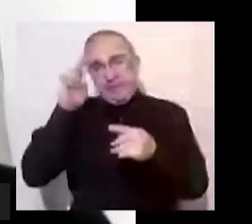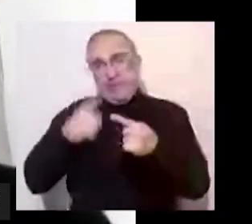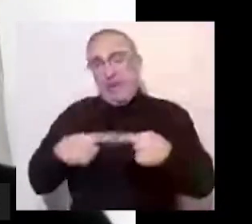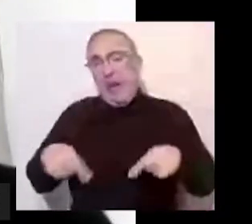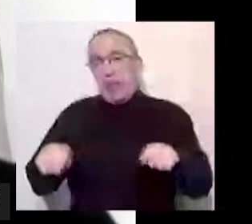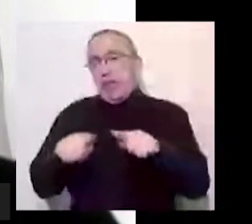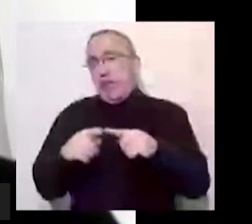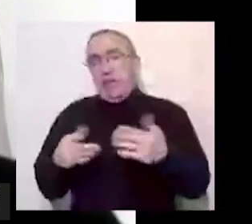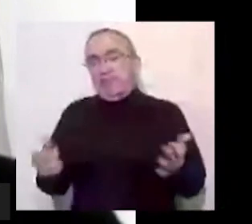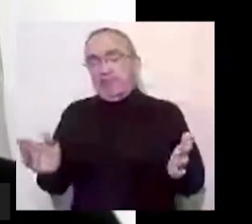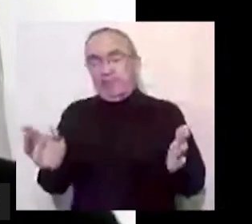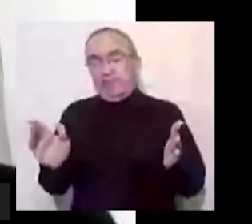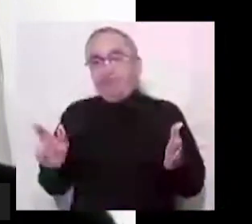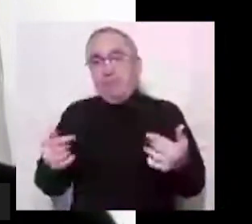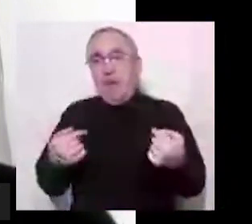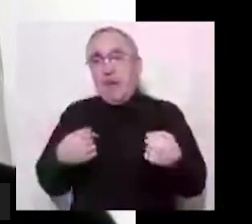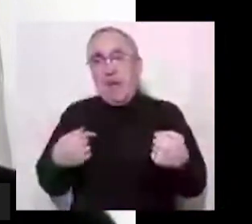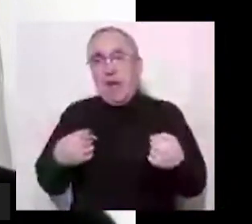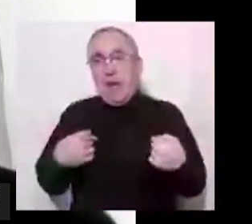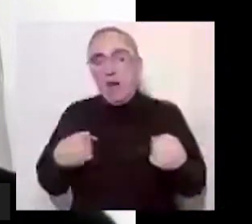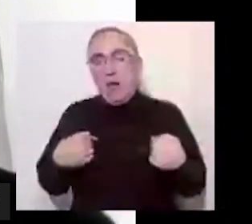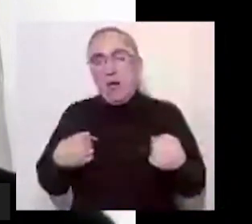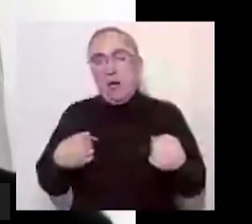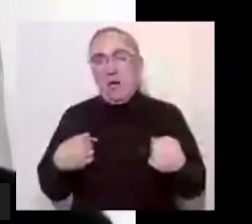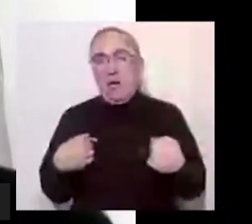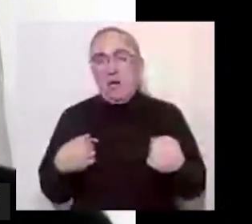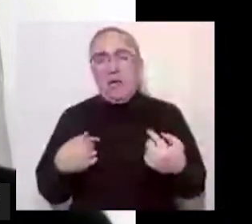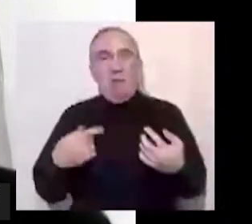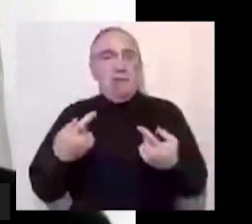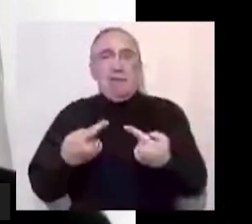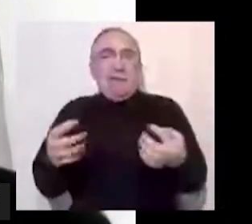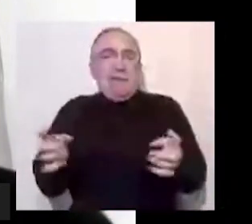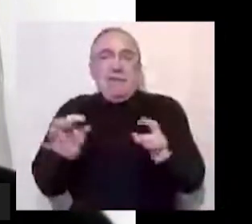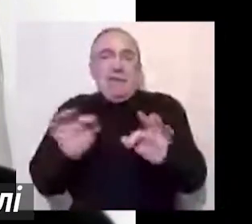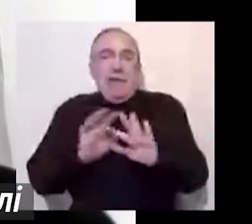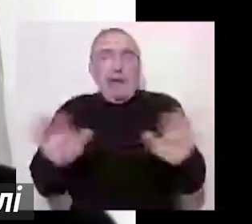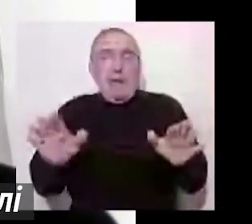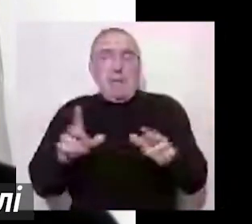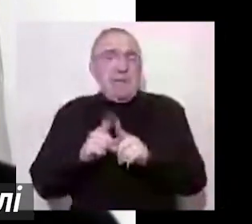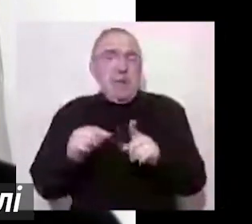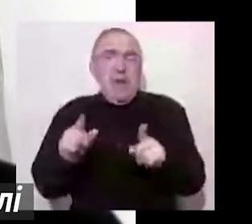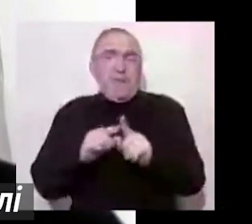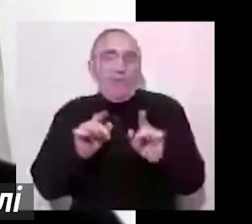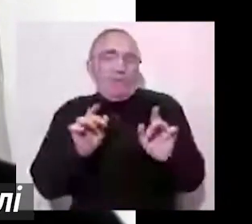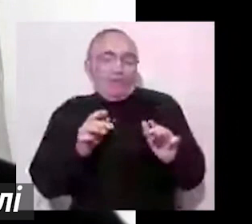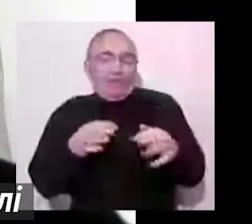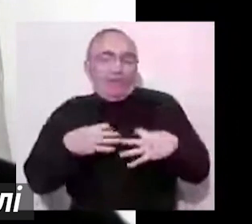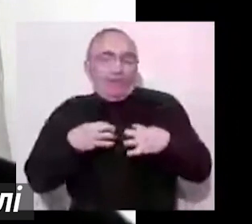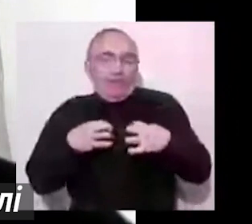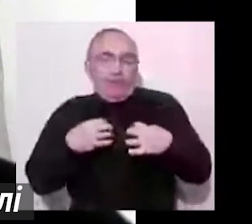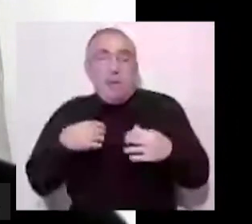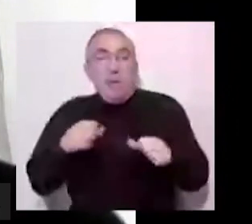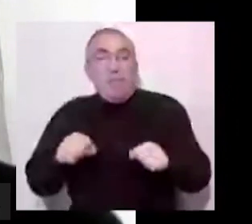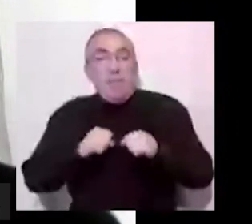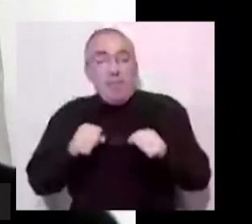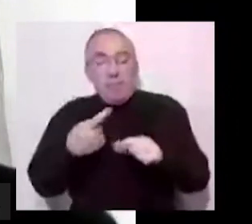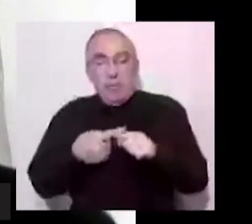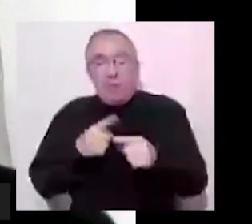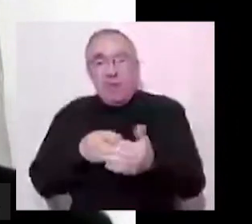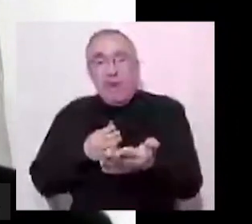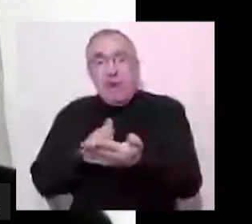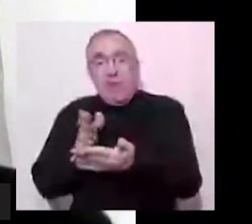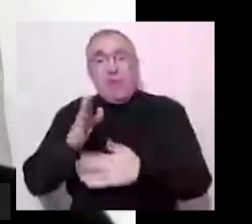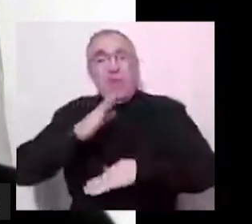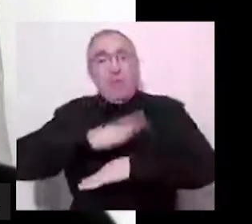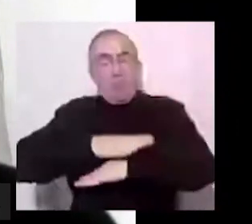я не придерживаюсь никаких правил», і постараться выбирати к цій лінії поведення,